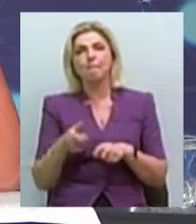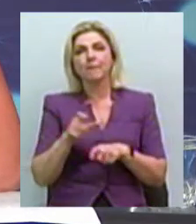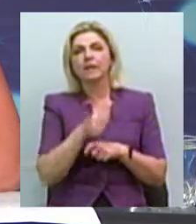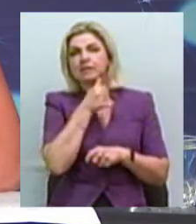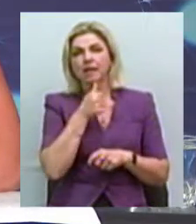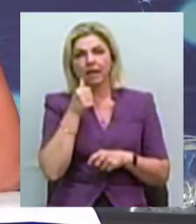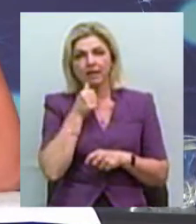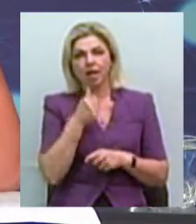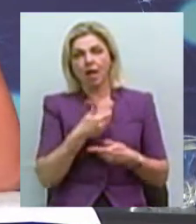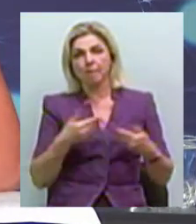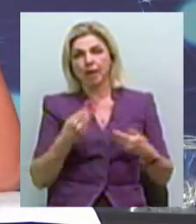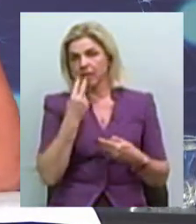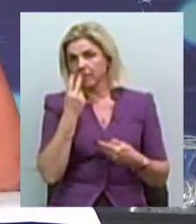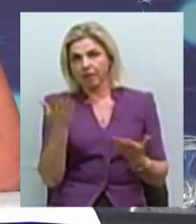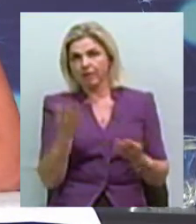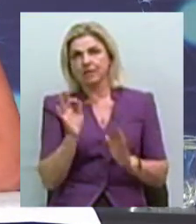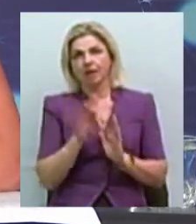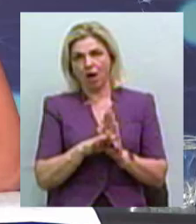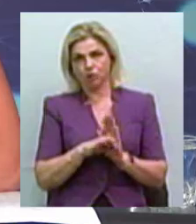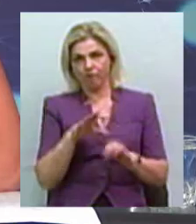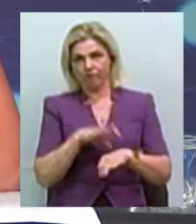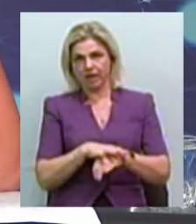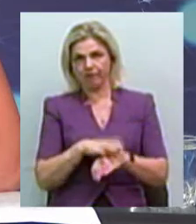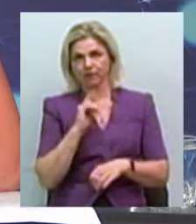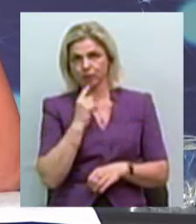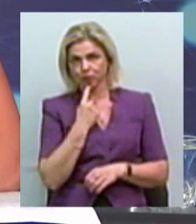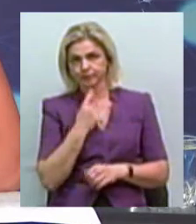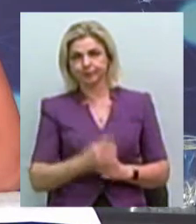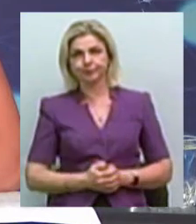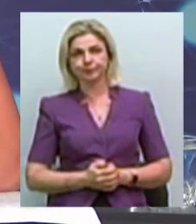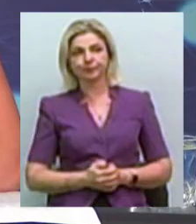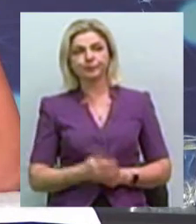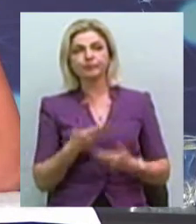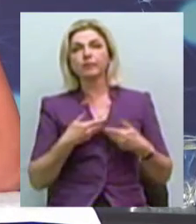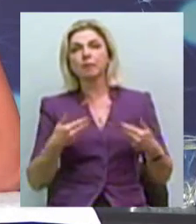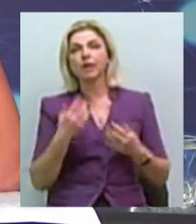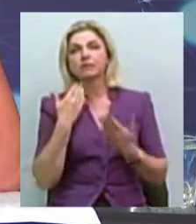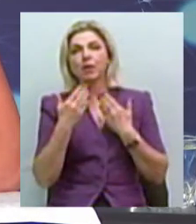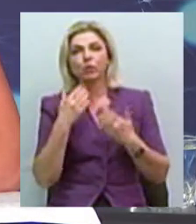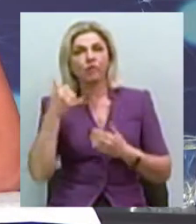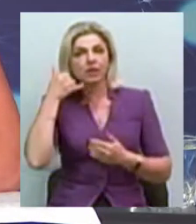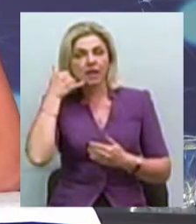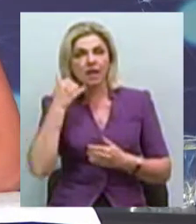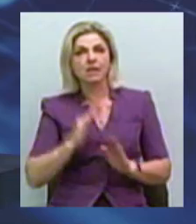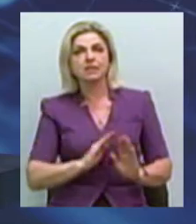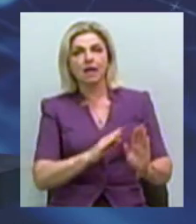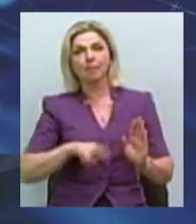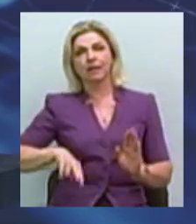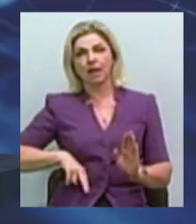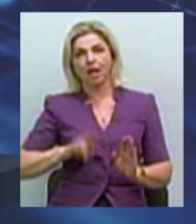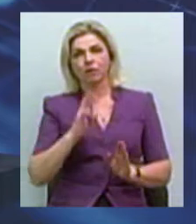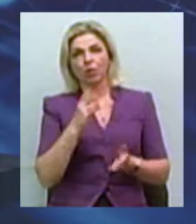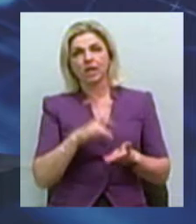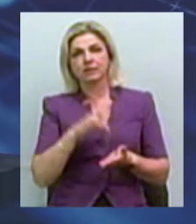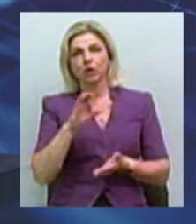можемо це одразу виявити. Ми поспілкувалися телефоном з заступницею директора Миколаївського обласного центру